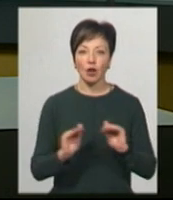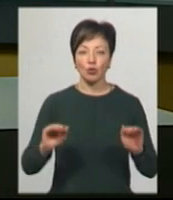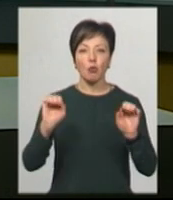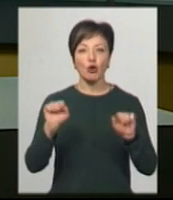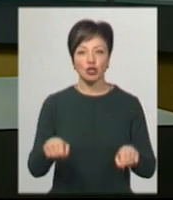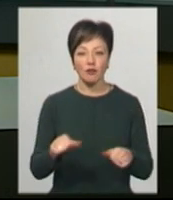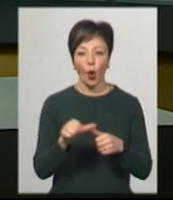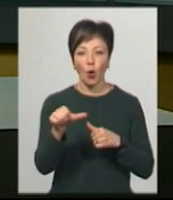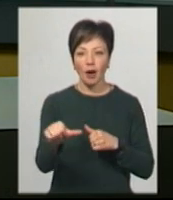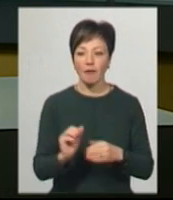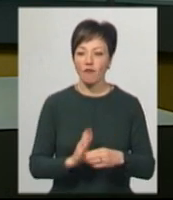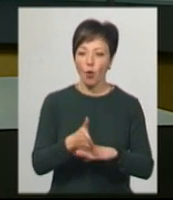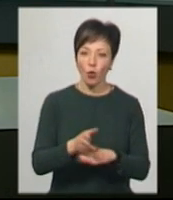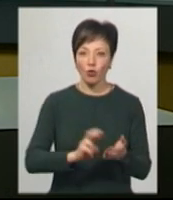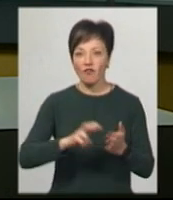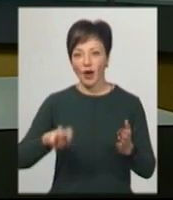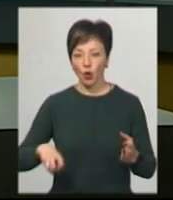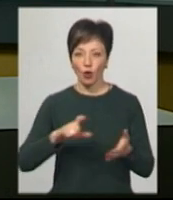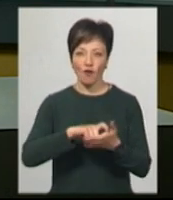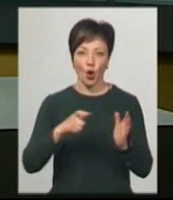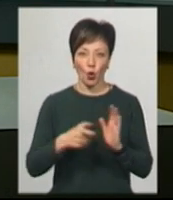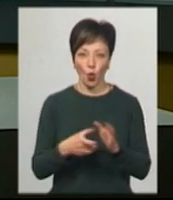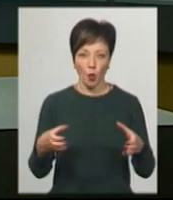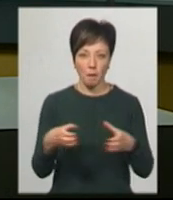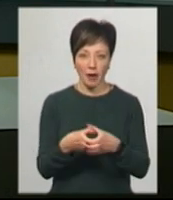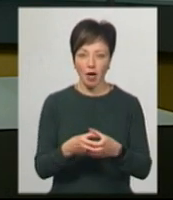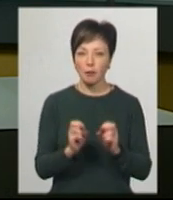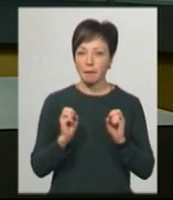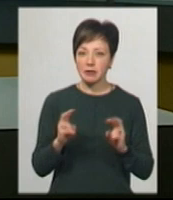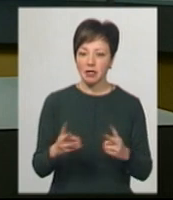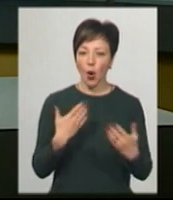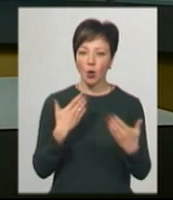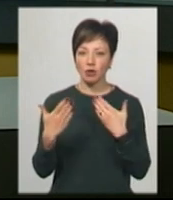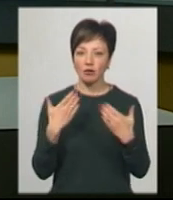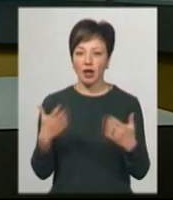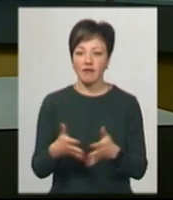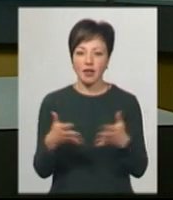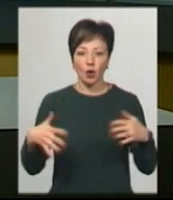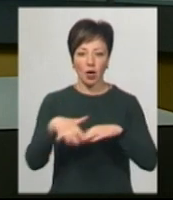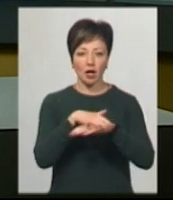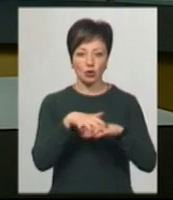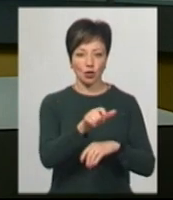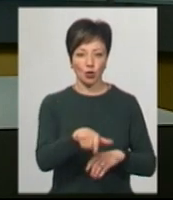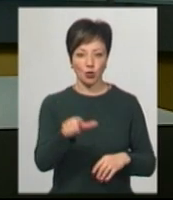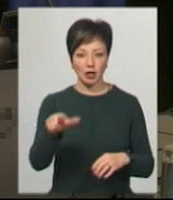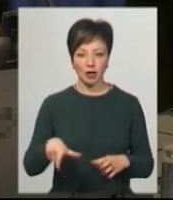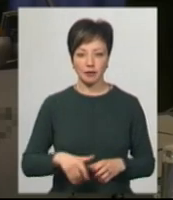можливість окремого входу-виходу в групи для того, щоб убезпечити контактування великої кількості людей.